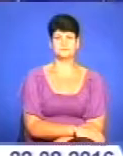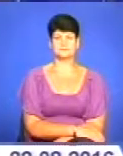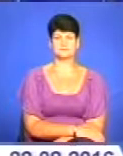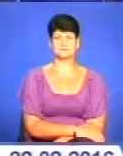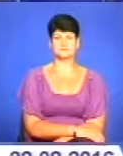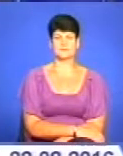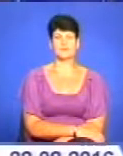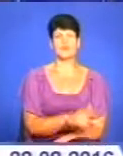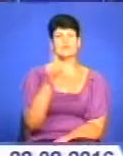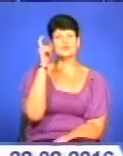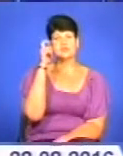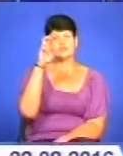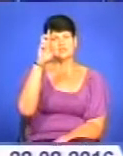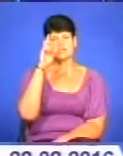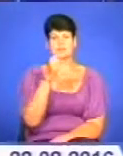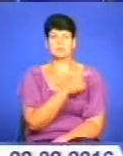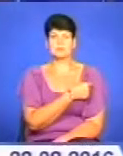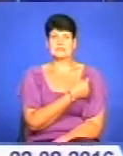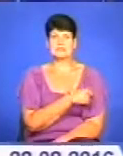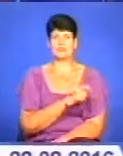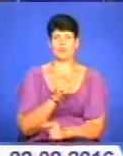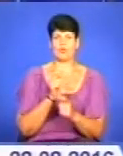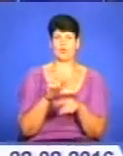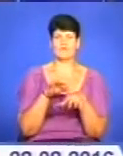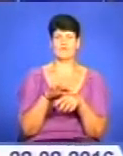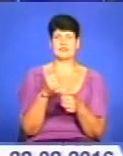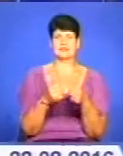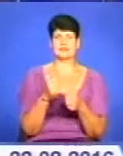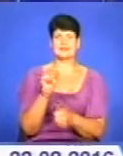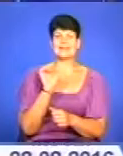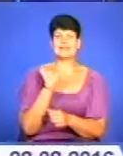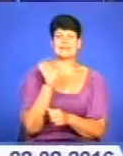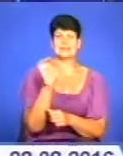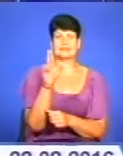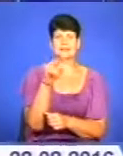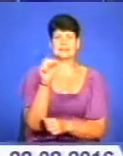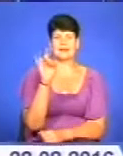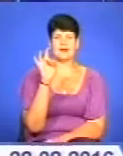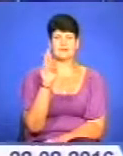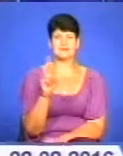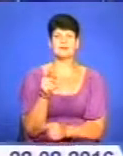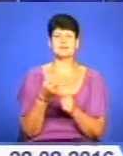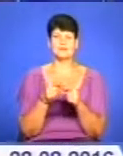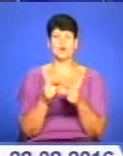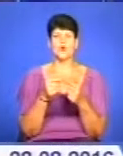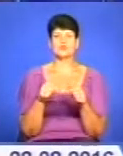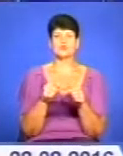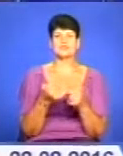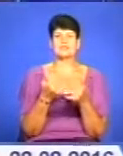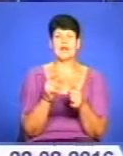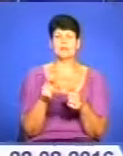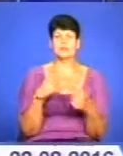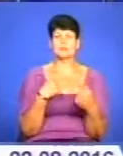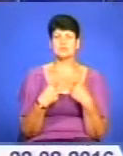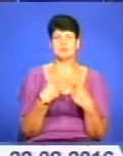У Чортківському державному медичному коледжі провели змагання з ДАРЦУ. Такий захід організовують для людей, які постраждали на